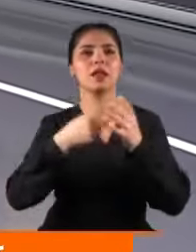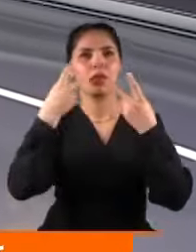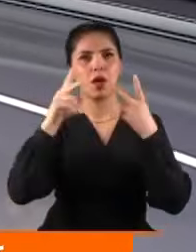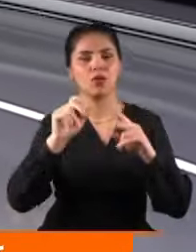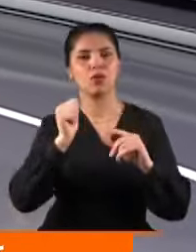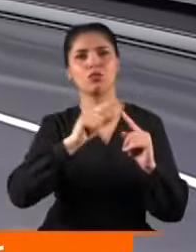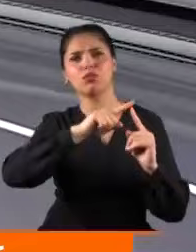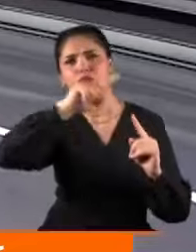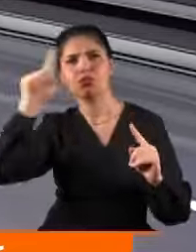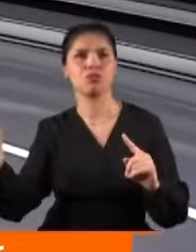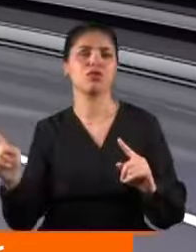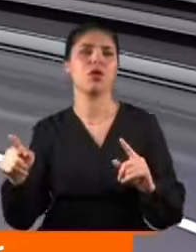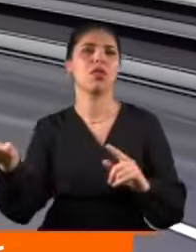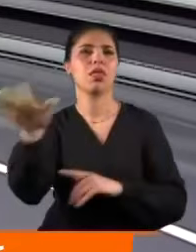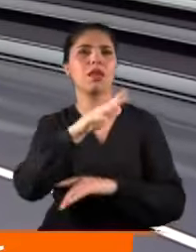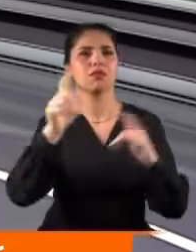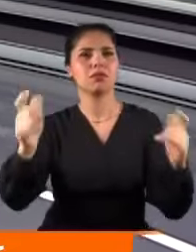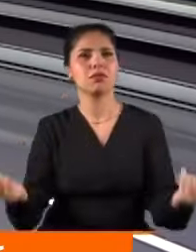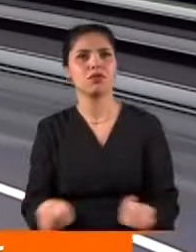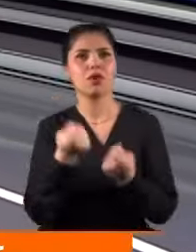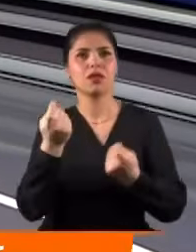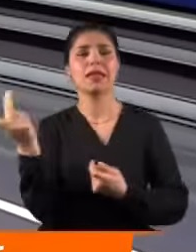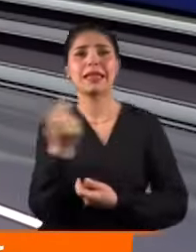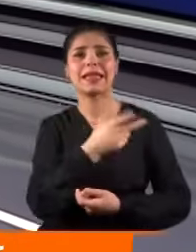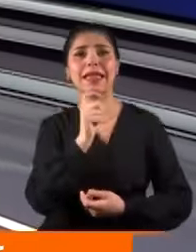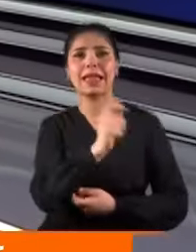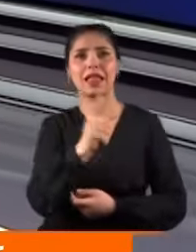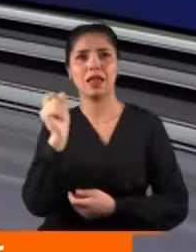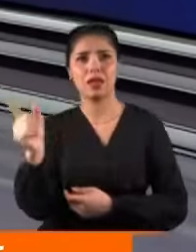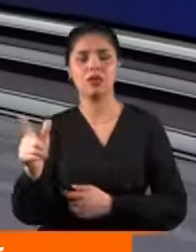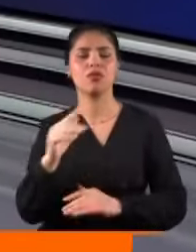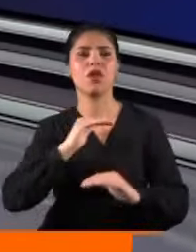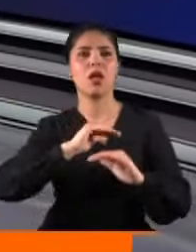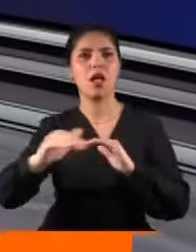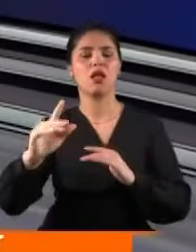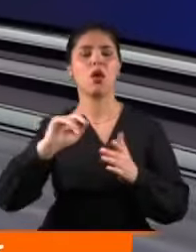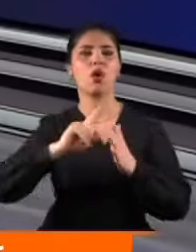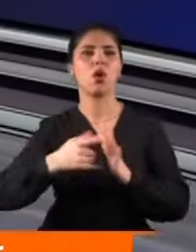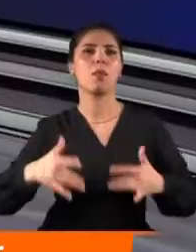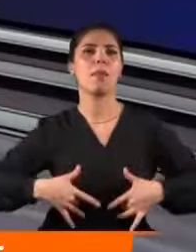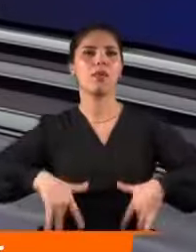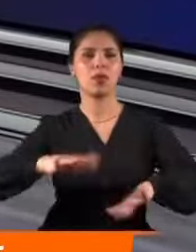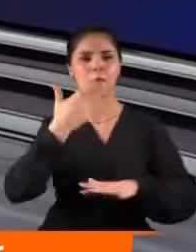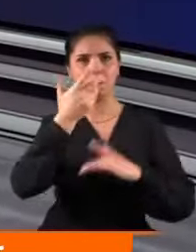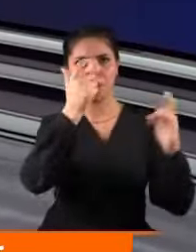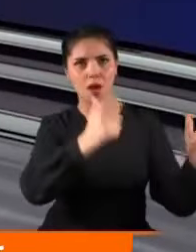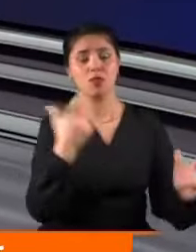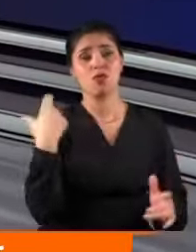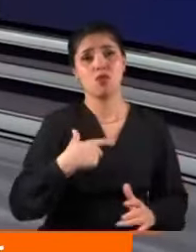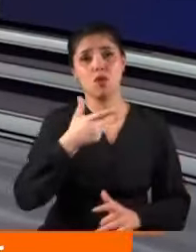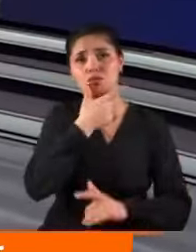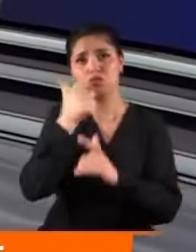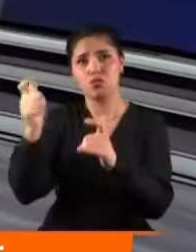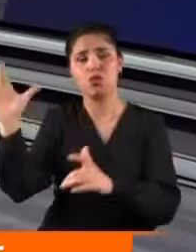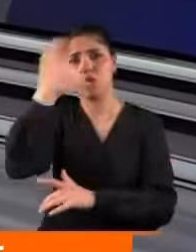yana sahada, diğer başkan adayları gibi. İki ilçede de halk mevcut yönetimden şikayetçi. Biliyorsunuz Marmaris ve özellikle de Bodrum.